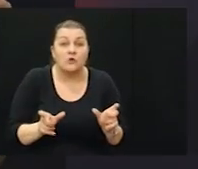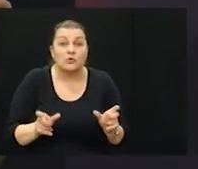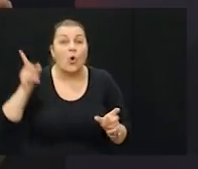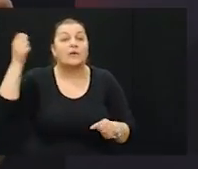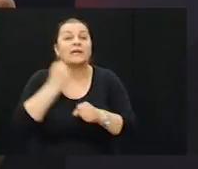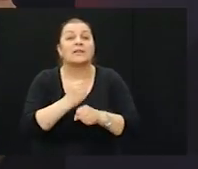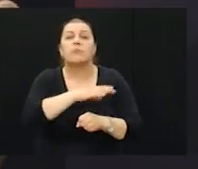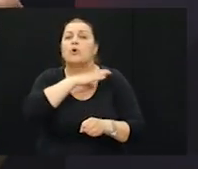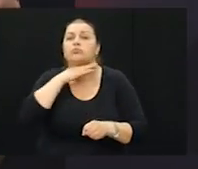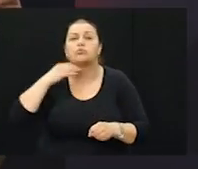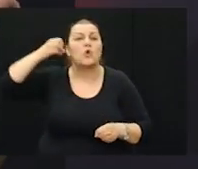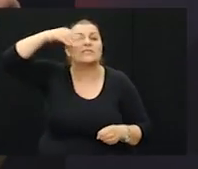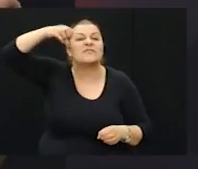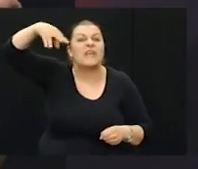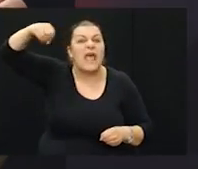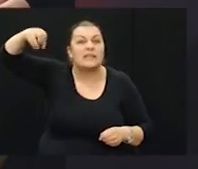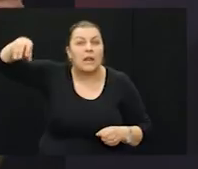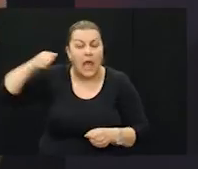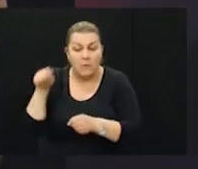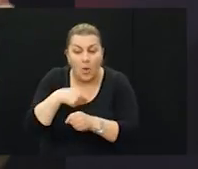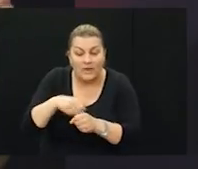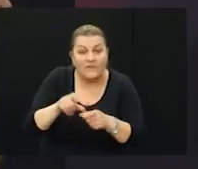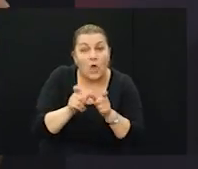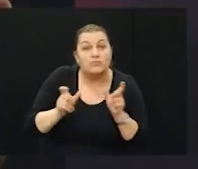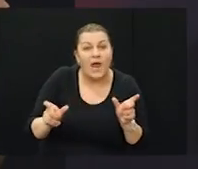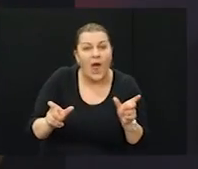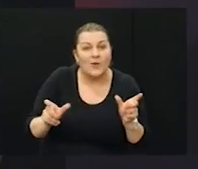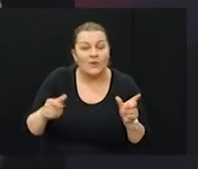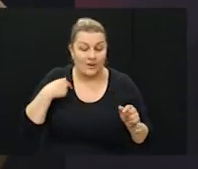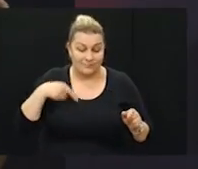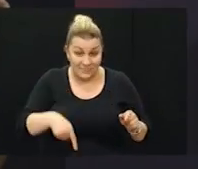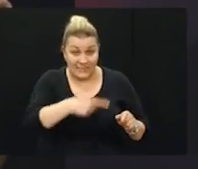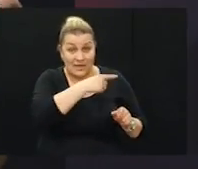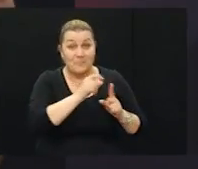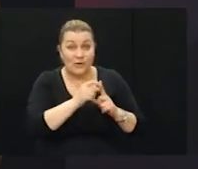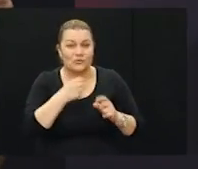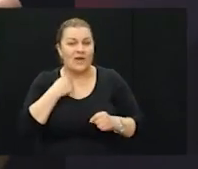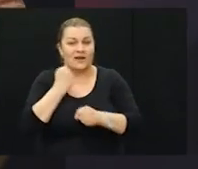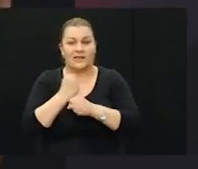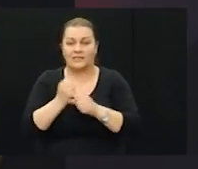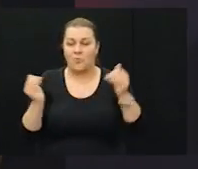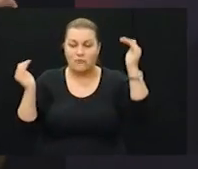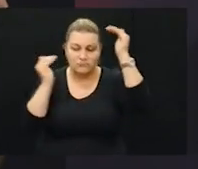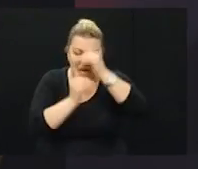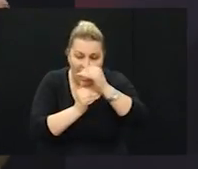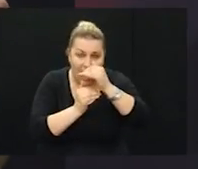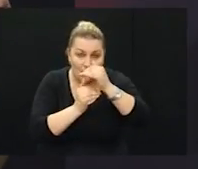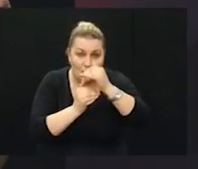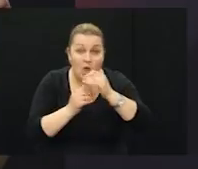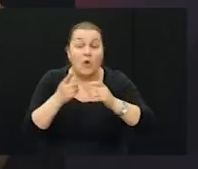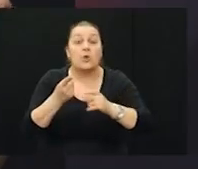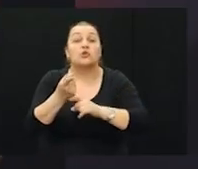ljudi rade. Mi smo radili u tami i mi smo radili tada taj posao pod topničkom vatrom